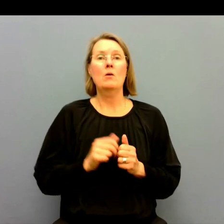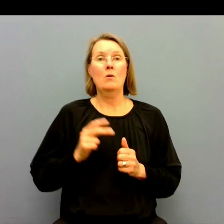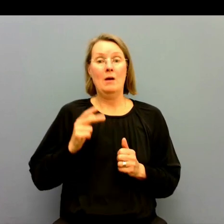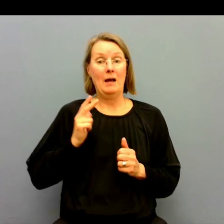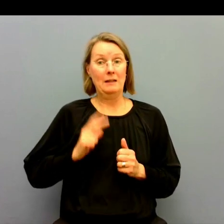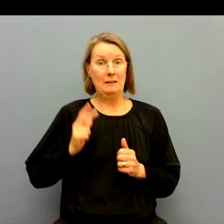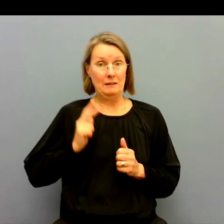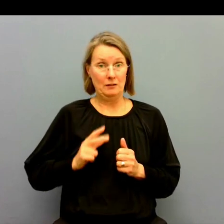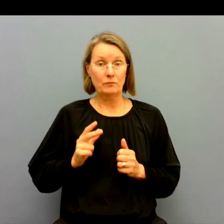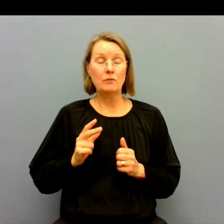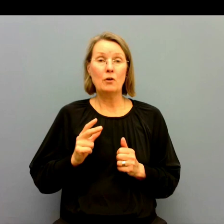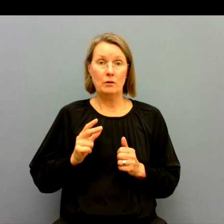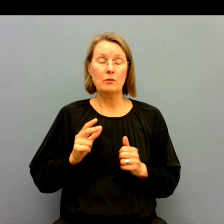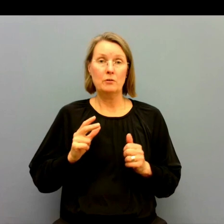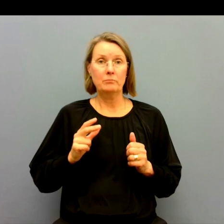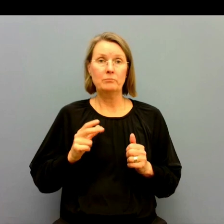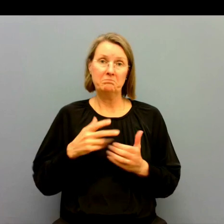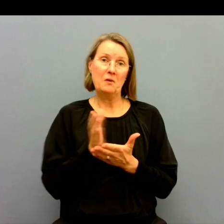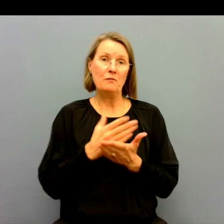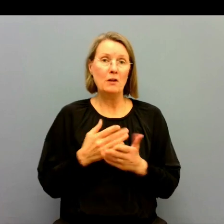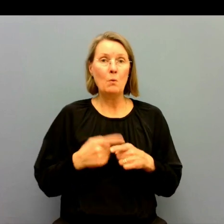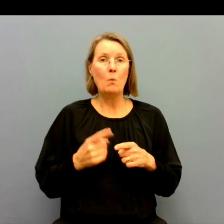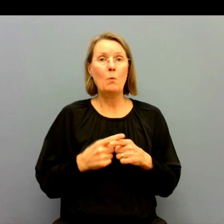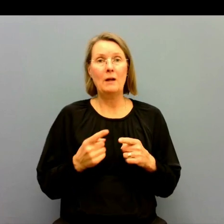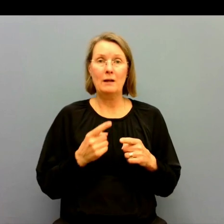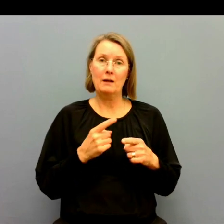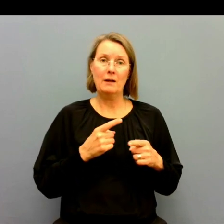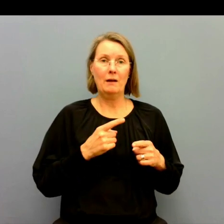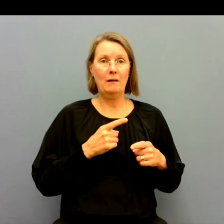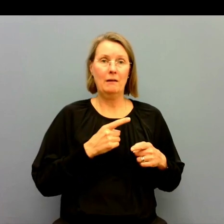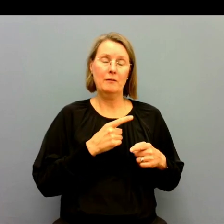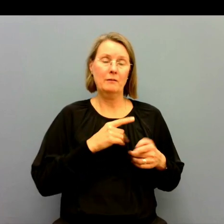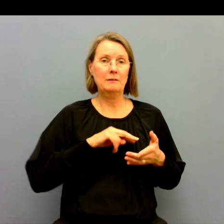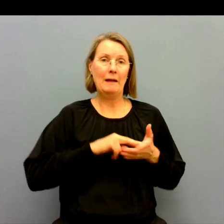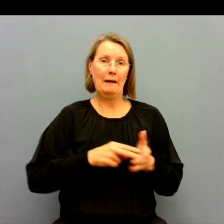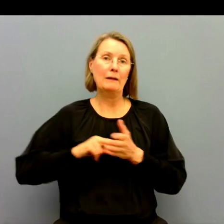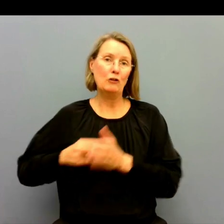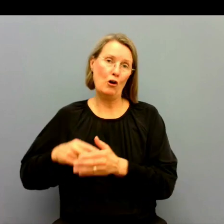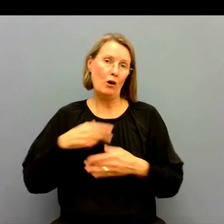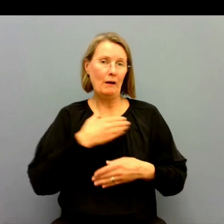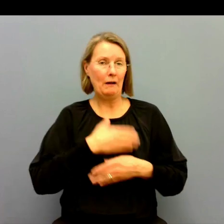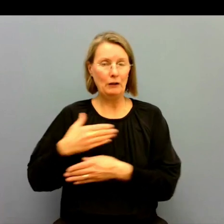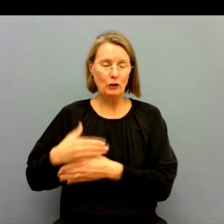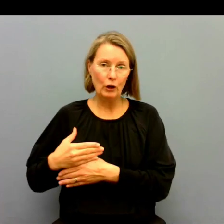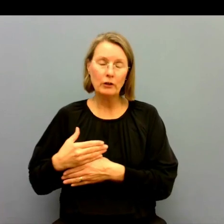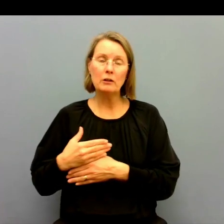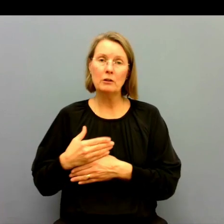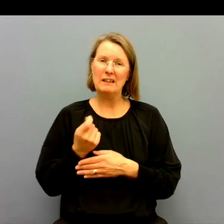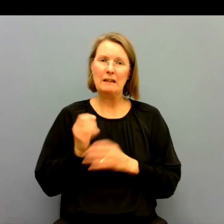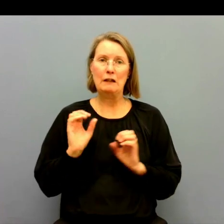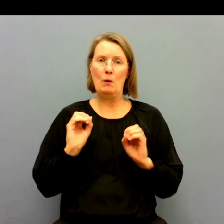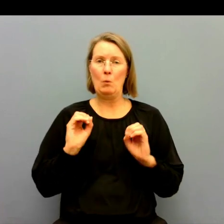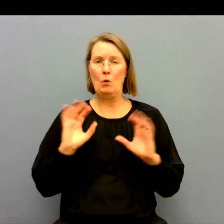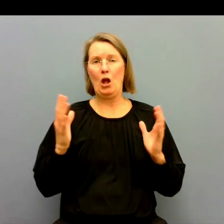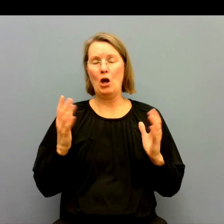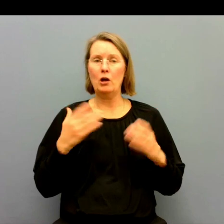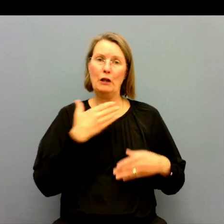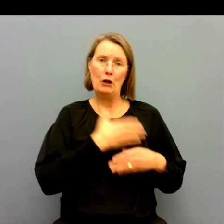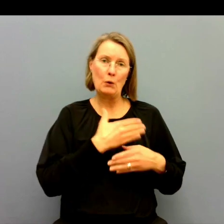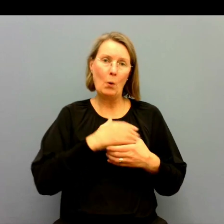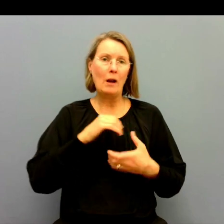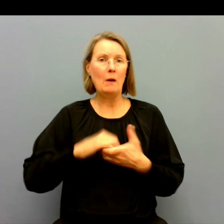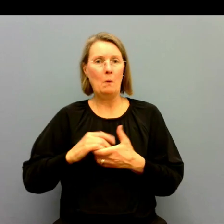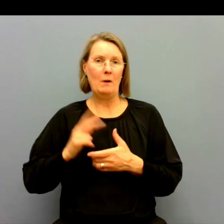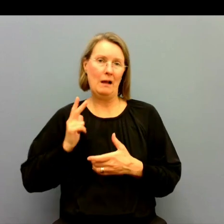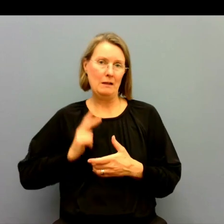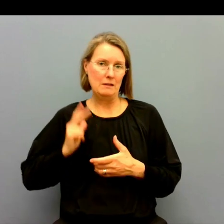Och ansvaret är ju uppdelat på många olika aktörer och det är ju olika regelverk och så vidare. Så det finns lite oklarheter kopplat till